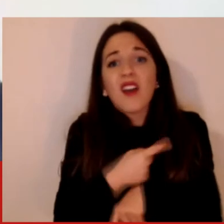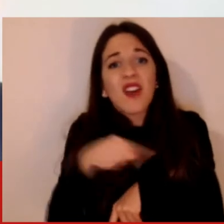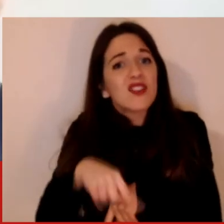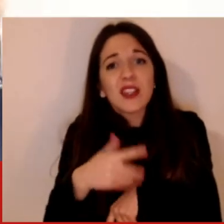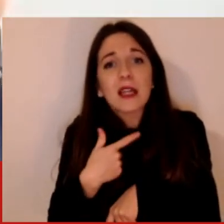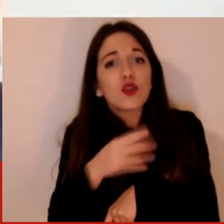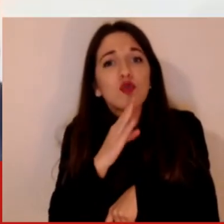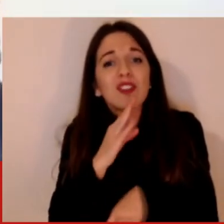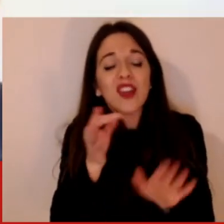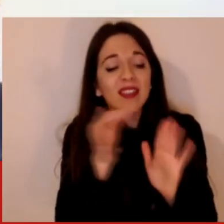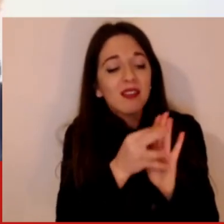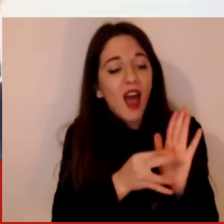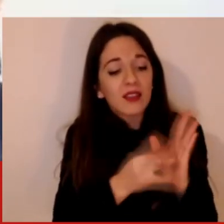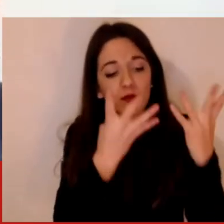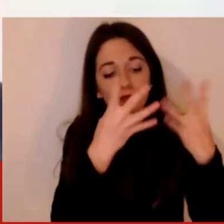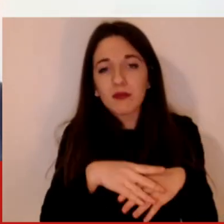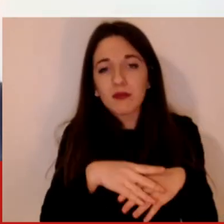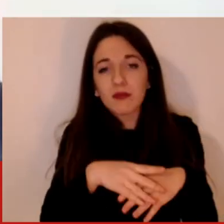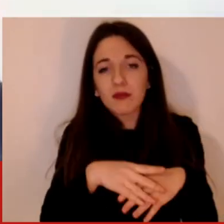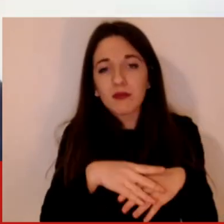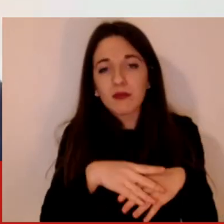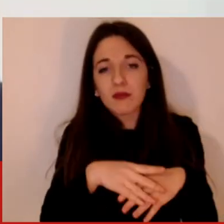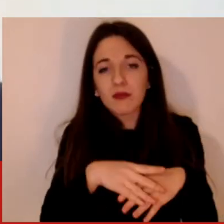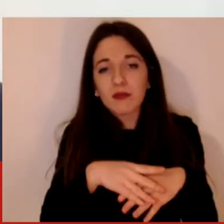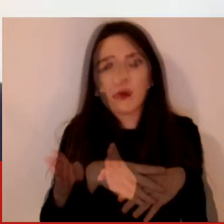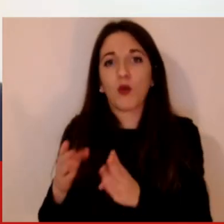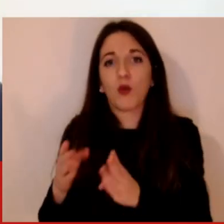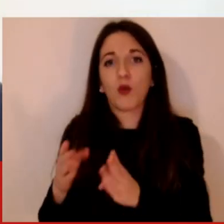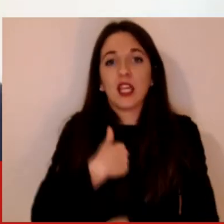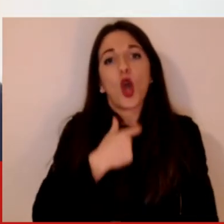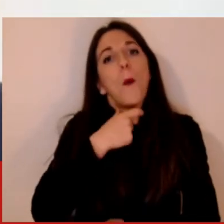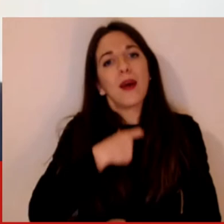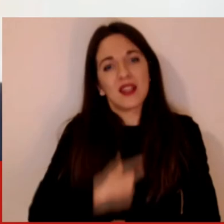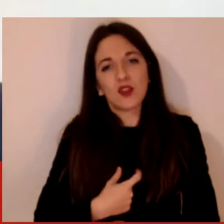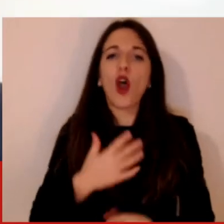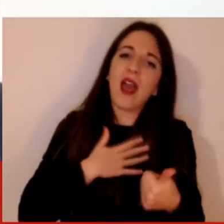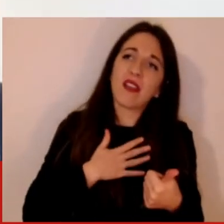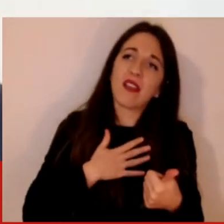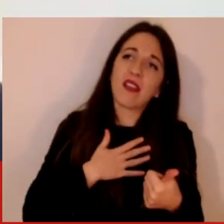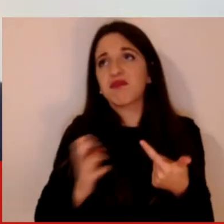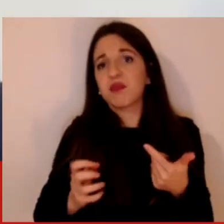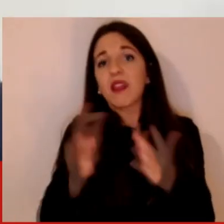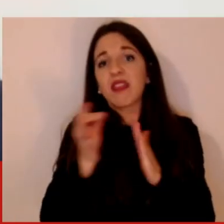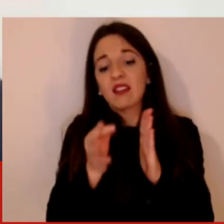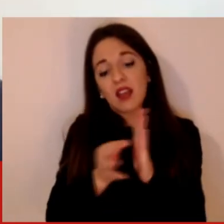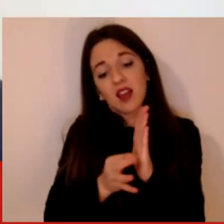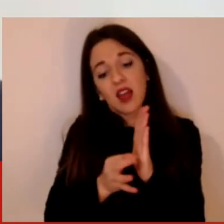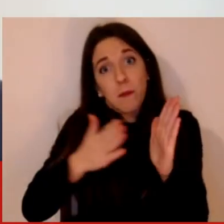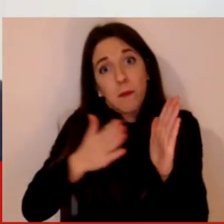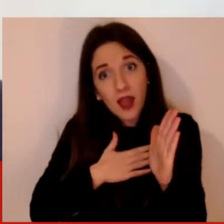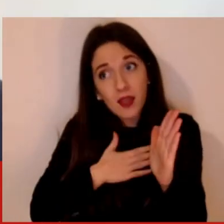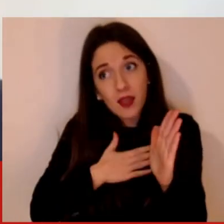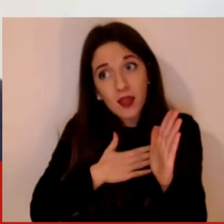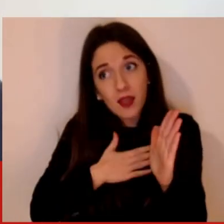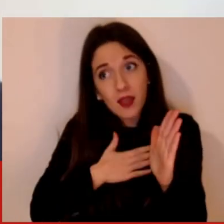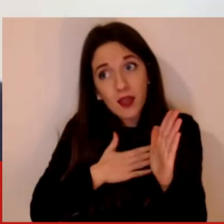algoritmica della mia persona, quindi in qualche modo ci stiamo trovando in un mondo